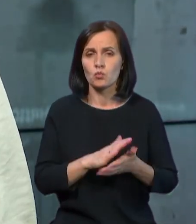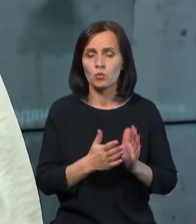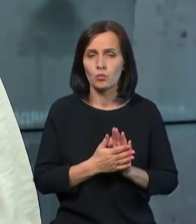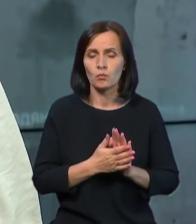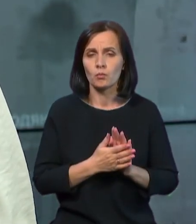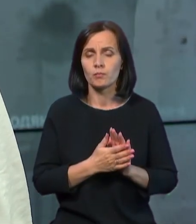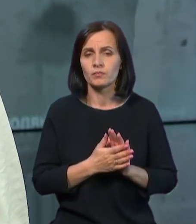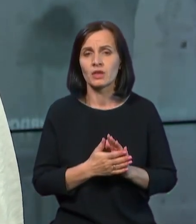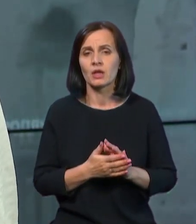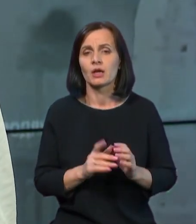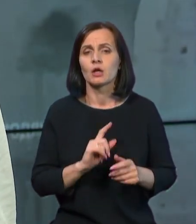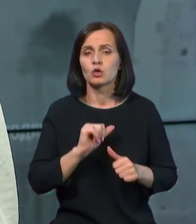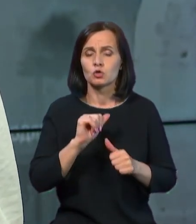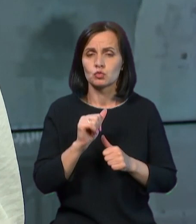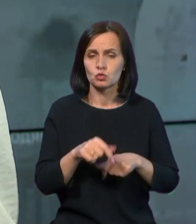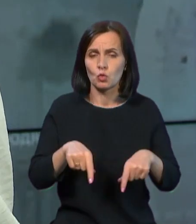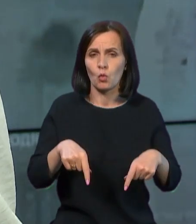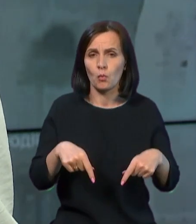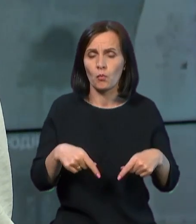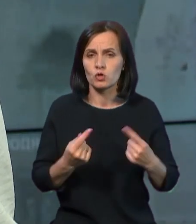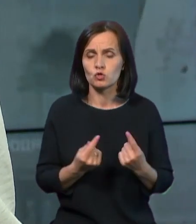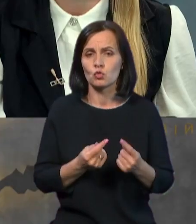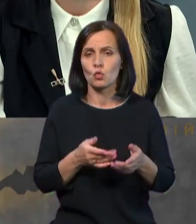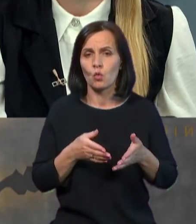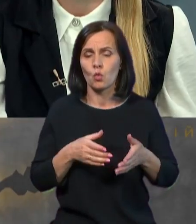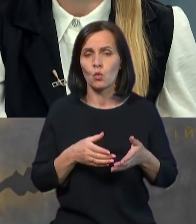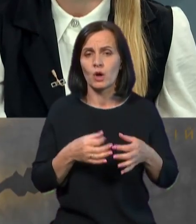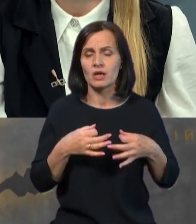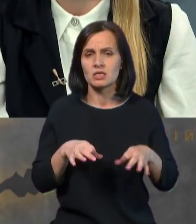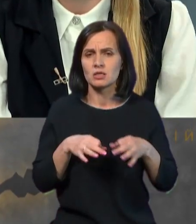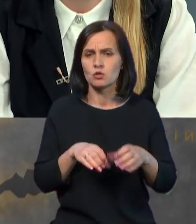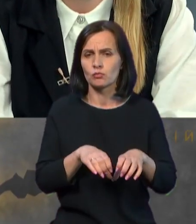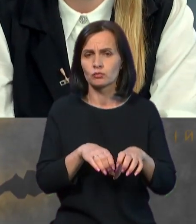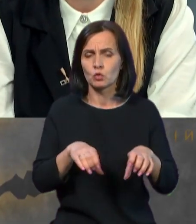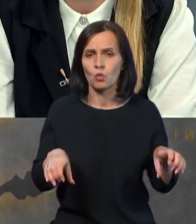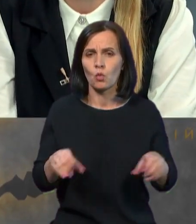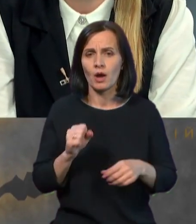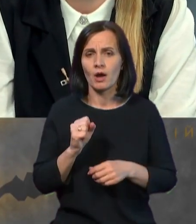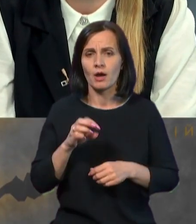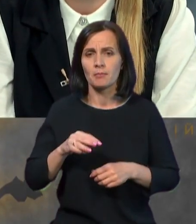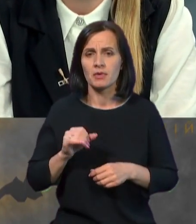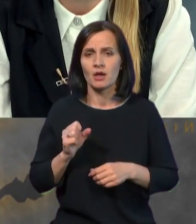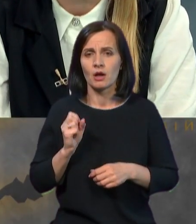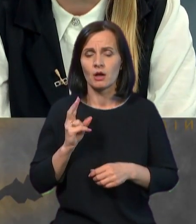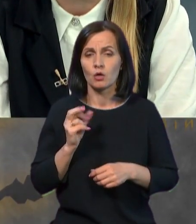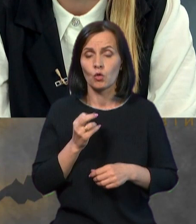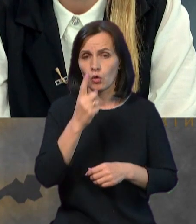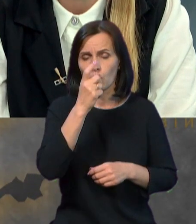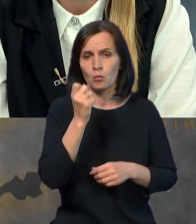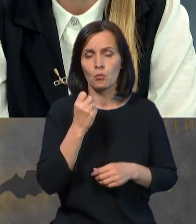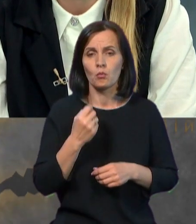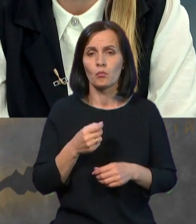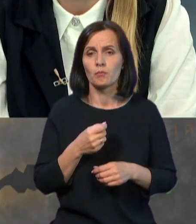відновлення транспорту Аміаку трубопроводом Толіяті-Одеса. Про це повідомляє Міністерство оборони Великої Британії у Твіттері.